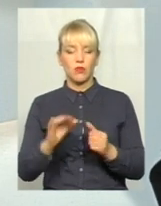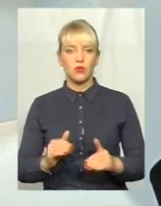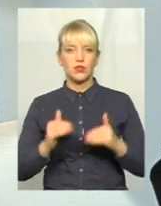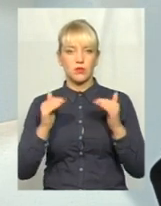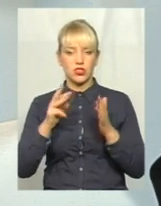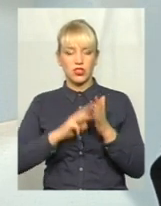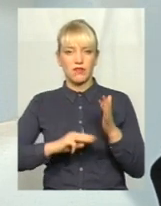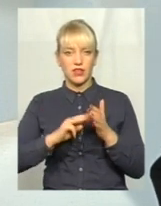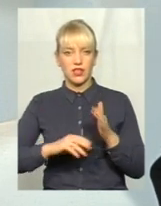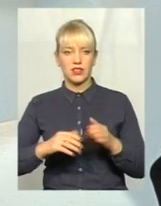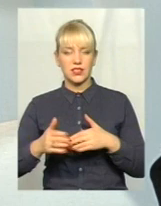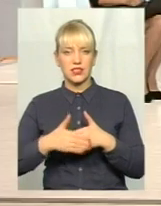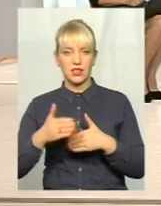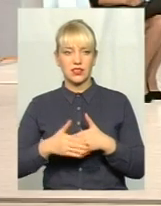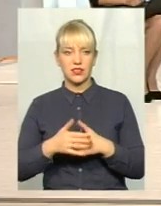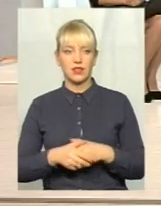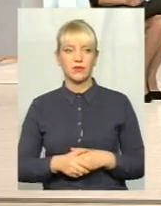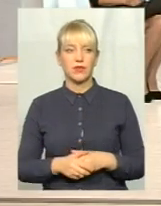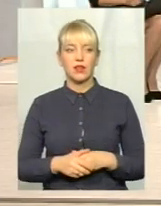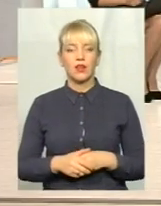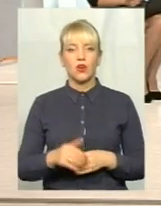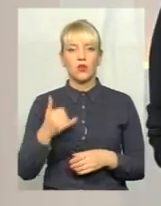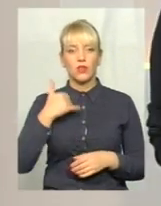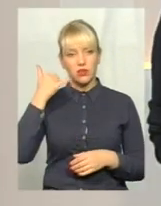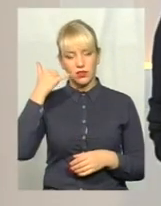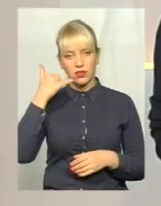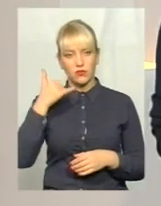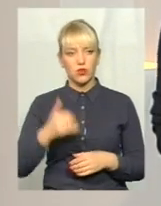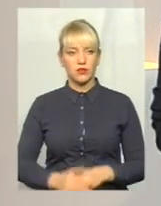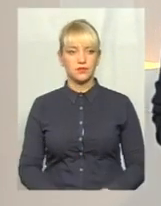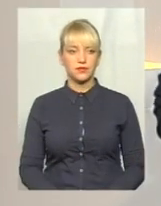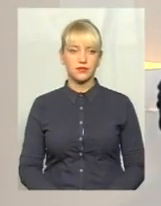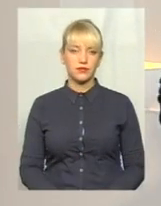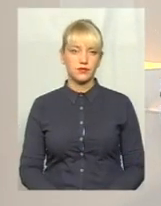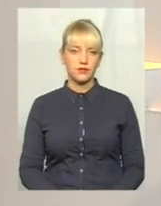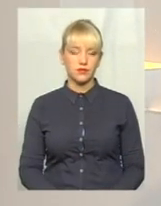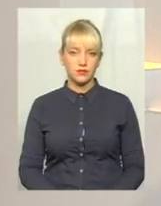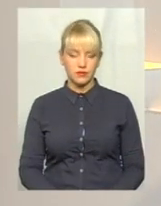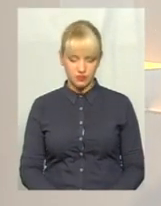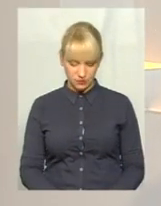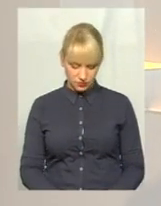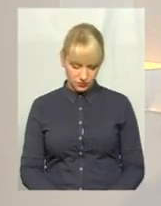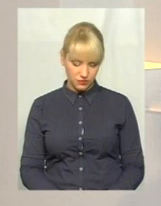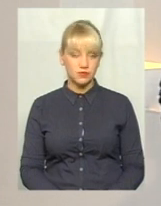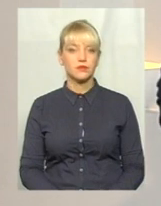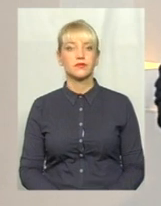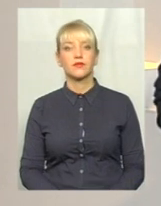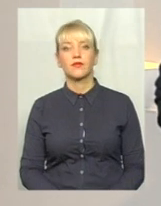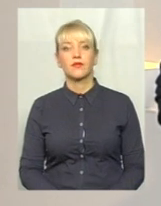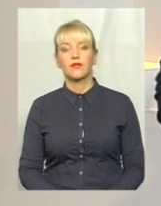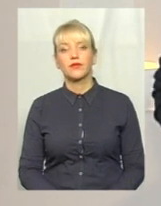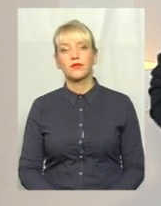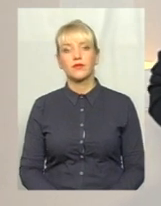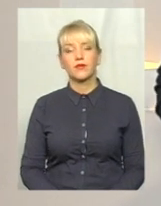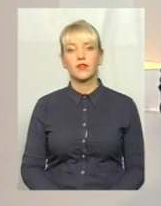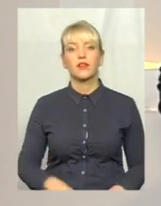штрафних санкцій. Я вас на хвилинечку пробію, нас просто глядач дуже хоче в ефір. Зараз ми продовжимо, давайте послухаємо його запитання. Добрий вечір, на вас